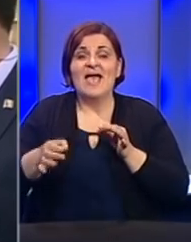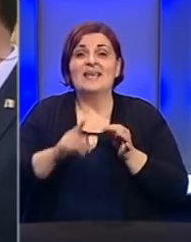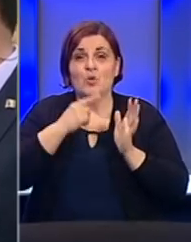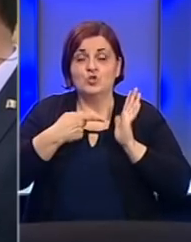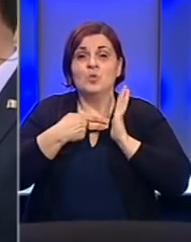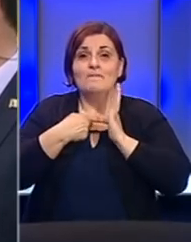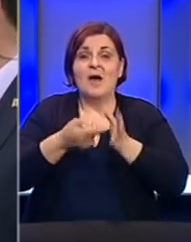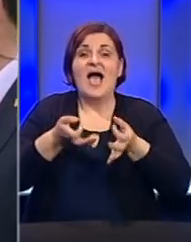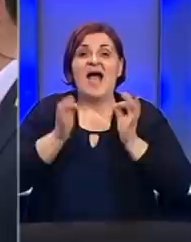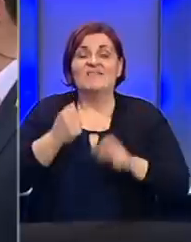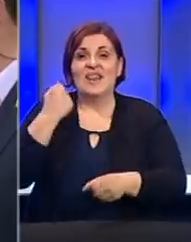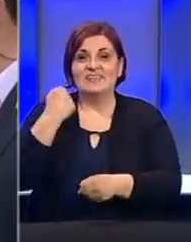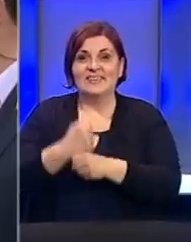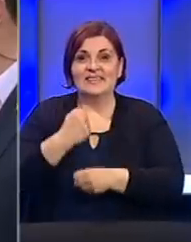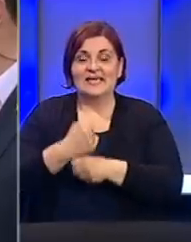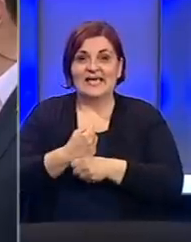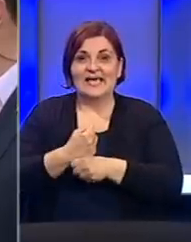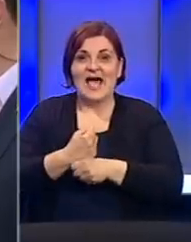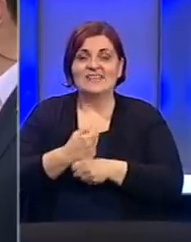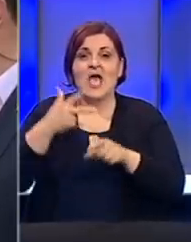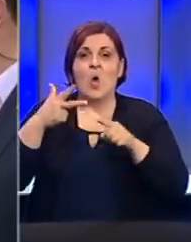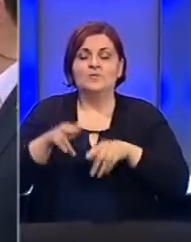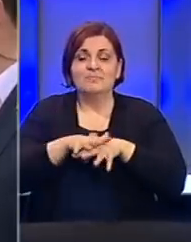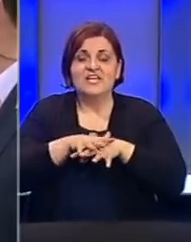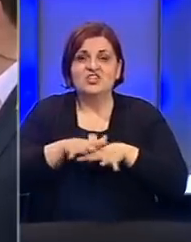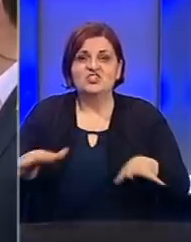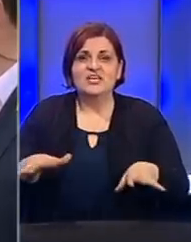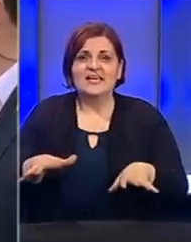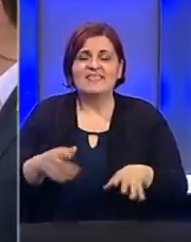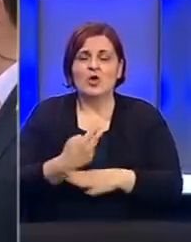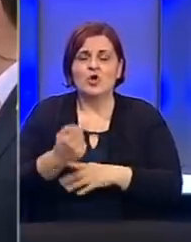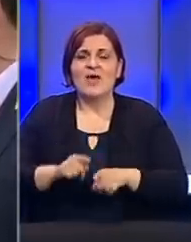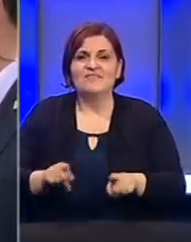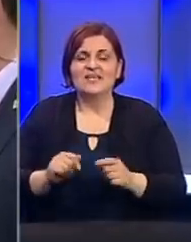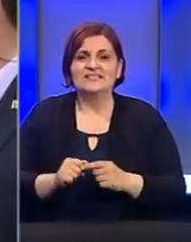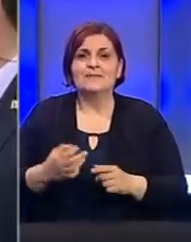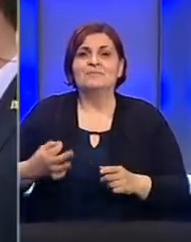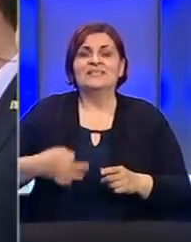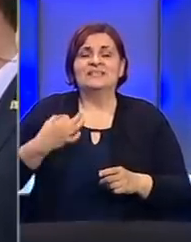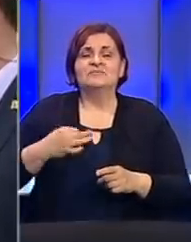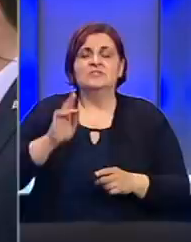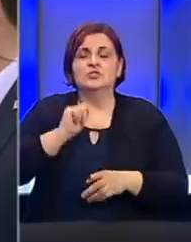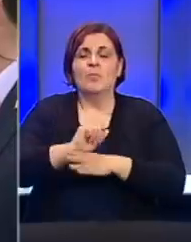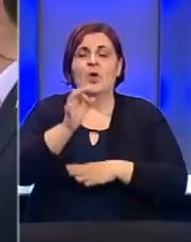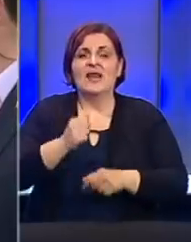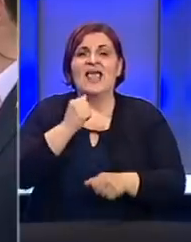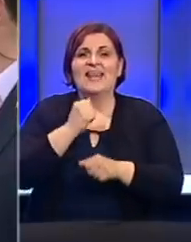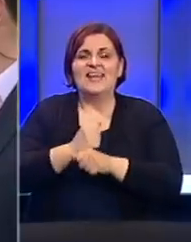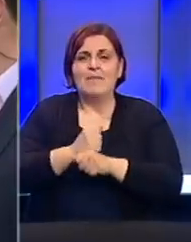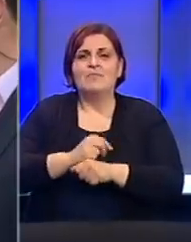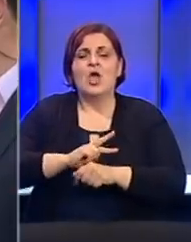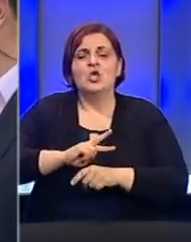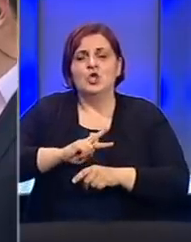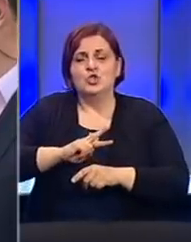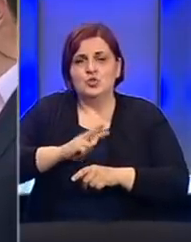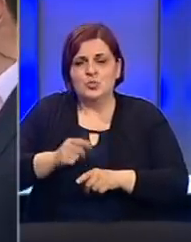pokazale kvalitet rada u sprečavanju širenja pandemije koronavirusa, zdravstvo Zeničko-Dobojskog kantona je napravilo i niz drugih